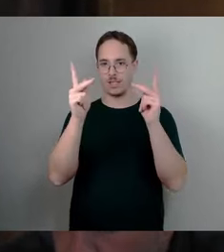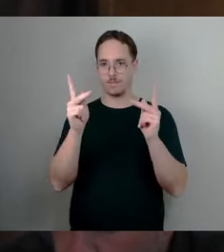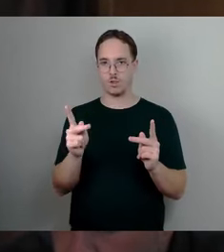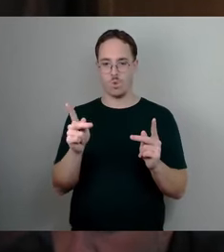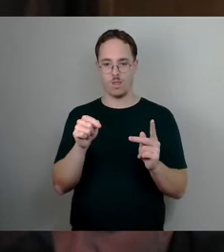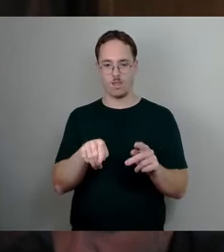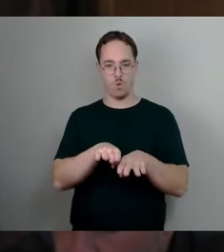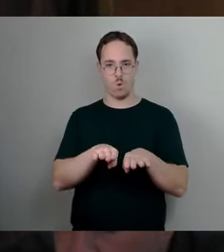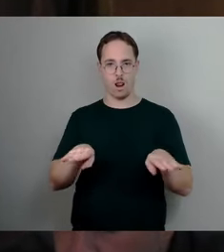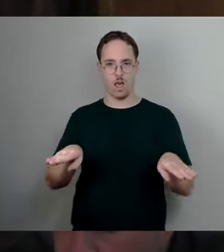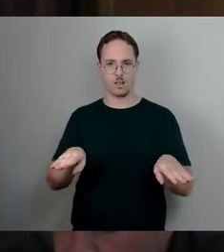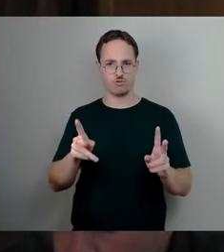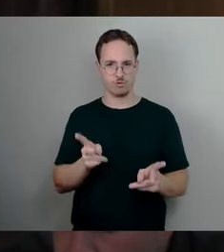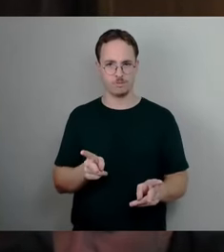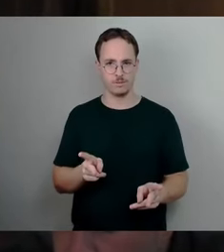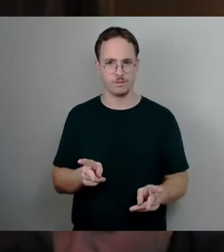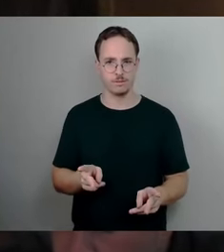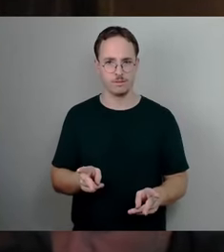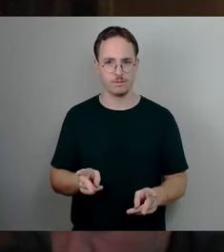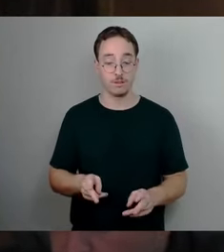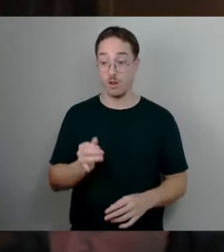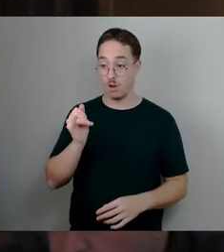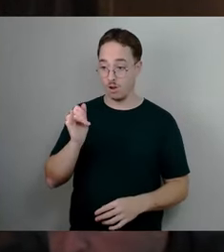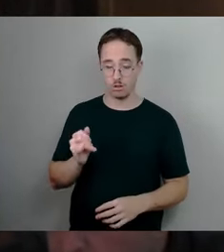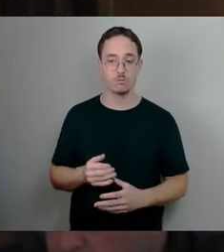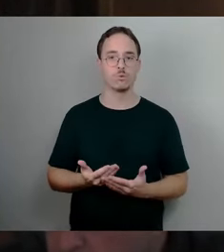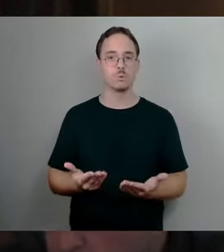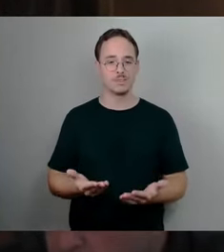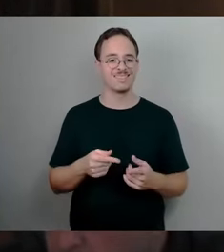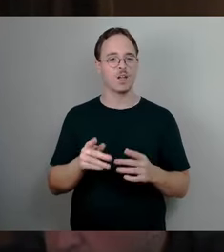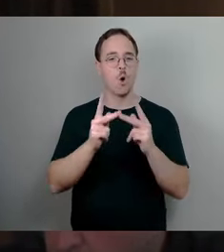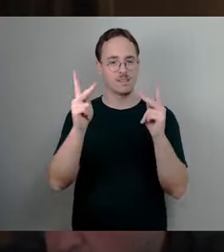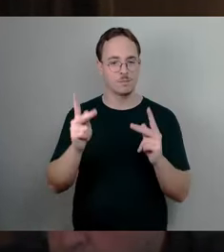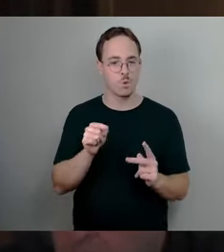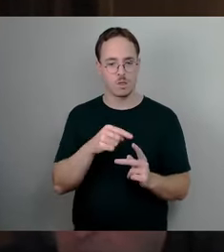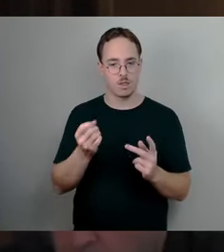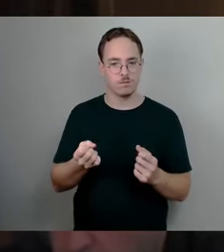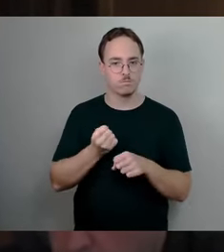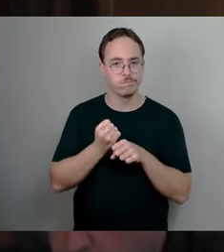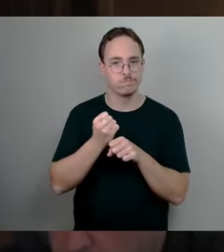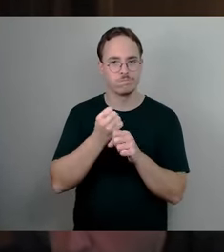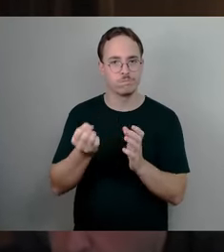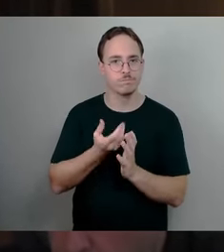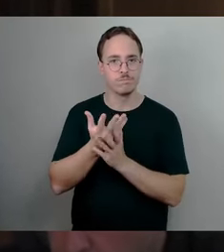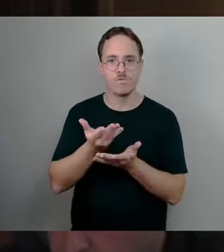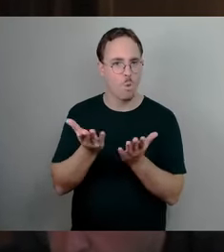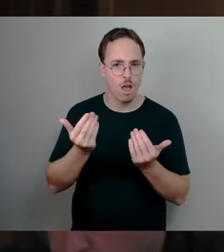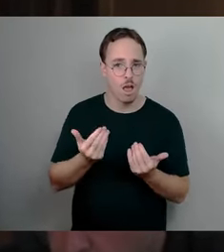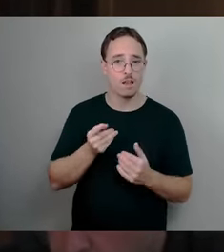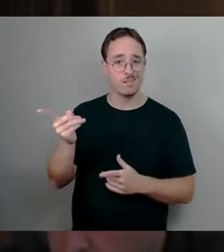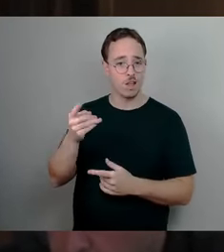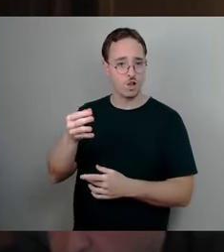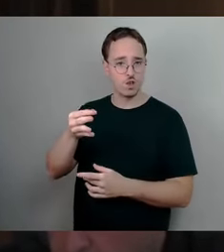Mittel, so ist es. Und für die Erarbeitung einer solchen Konzeption ist aber nicht die Verwaltung des Jugendamtes zuständig, sondern der